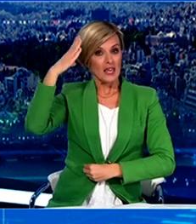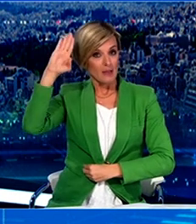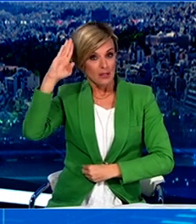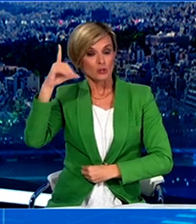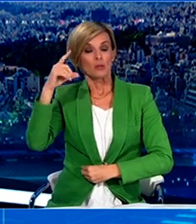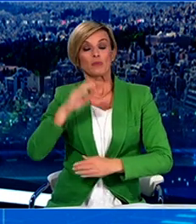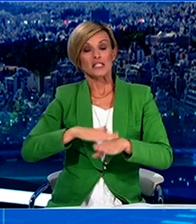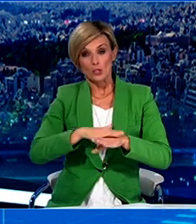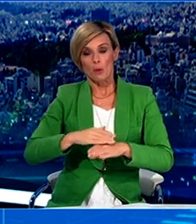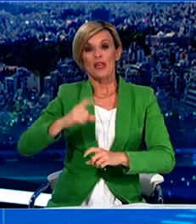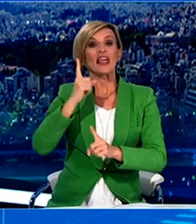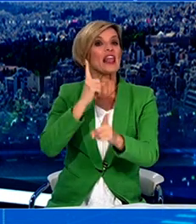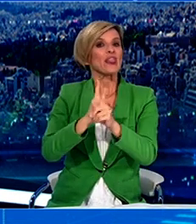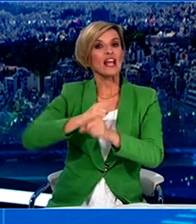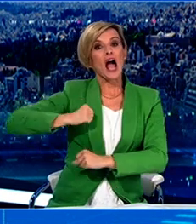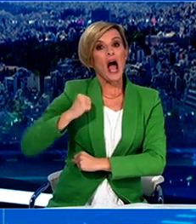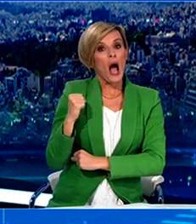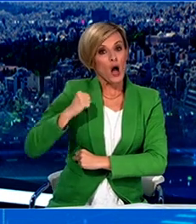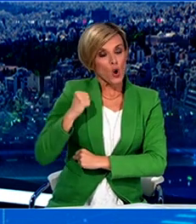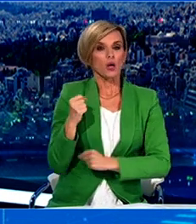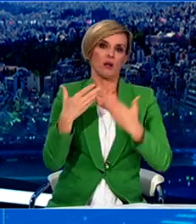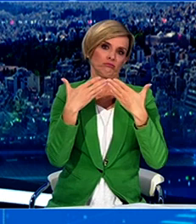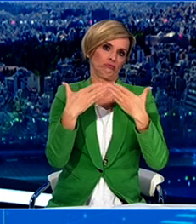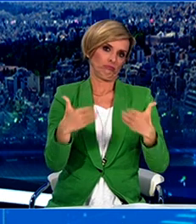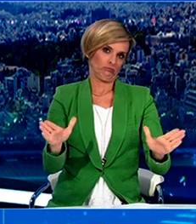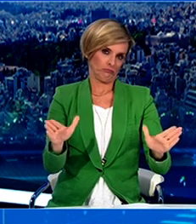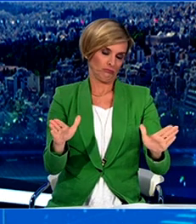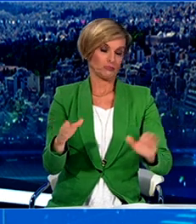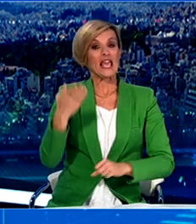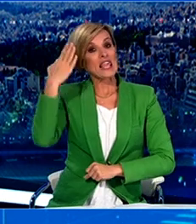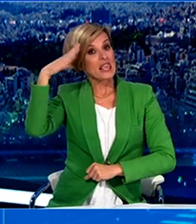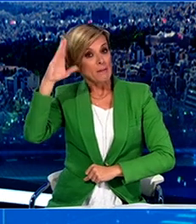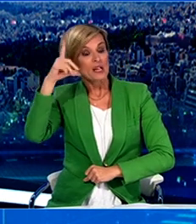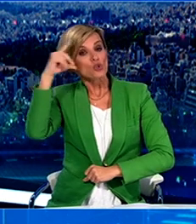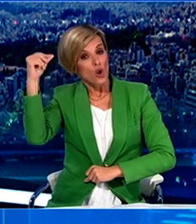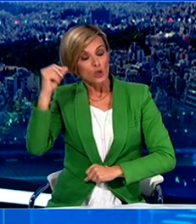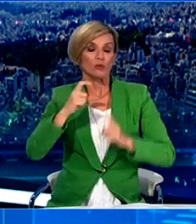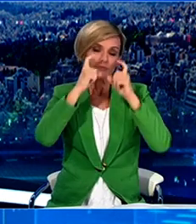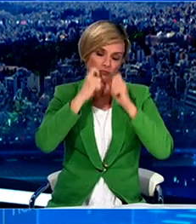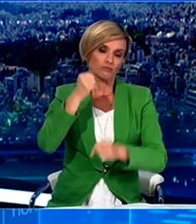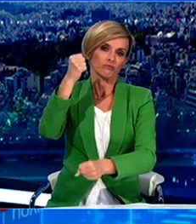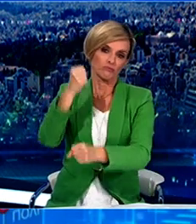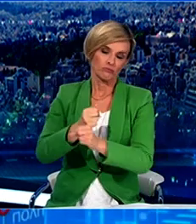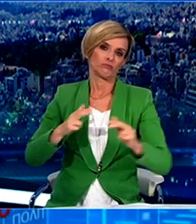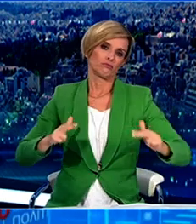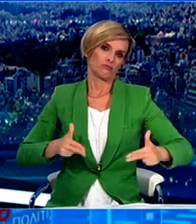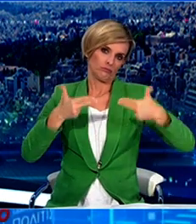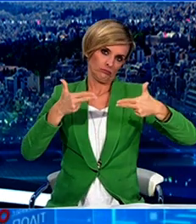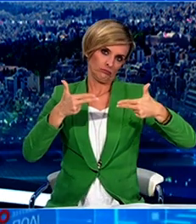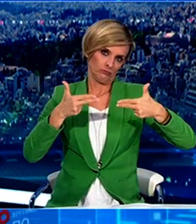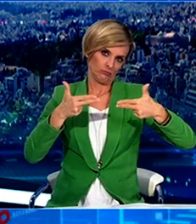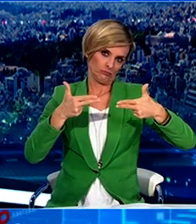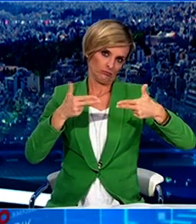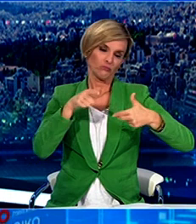σχολεία ειδικής αγωγής σε όλες τις βαθμίδες παραμένουν ανοιχτά, ενώ για τα γυμνάσια και τα λύκια θα εφαρμόζεται και αυτή τη φορά η